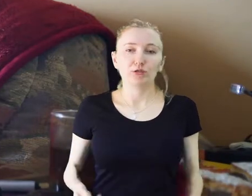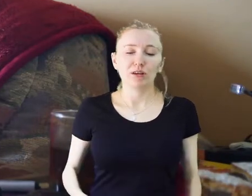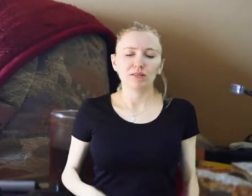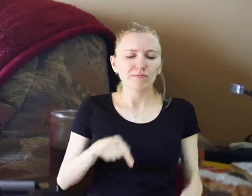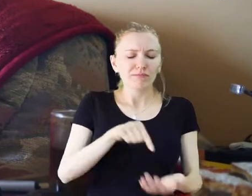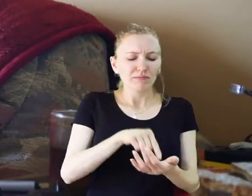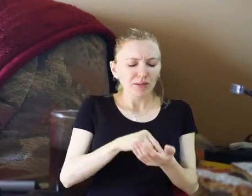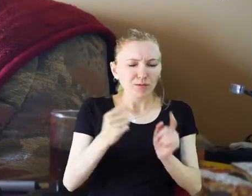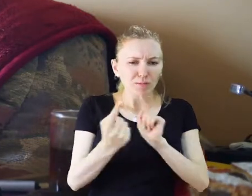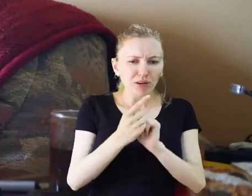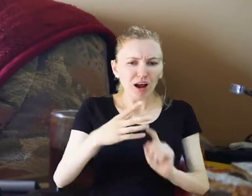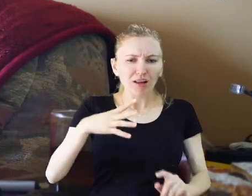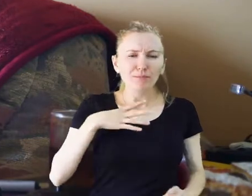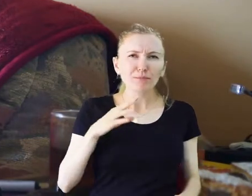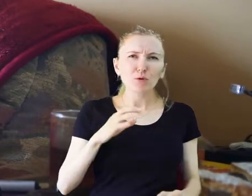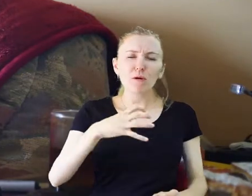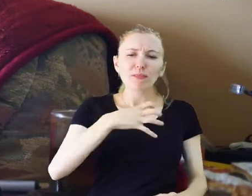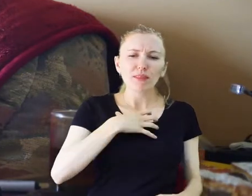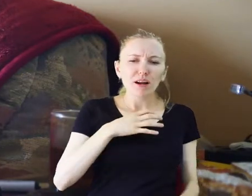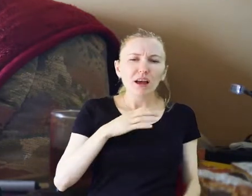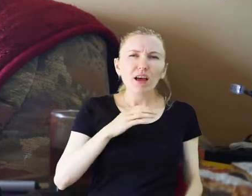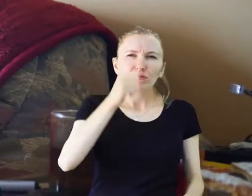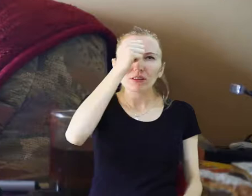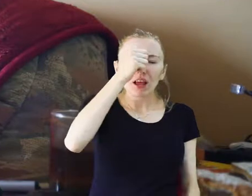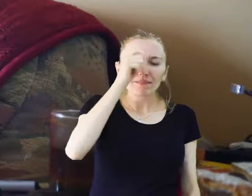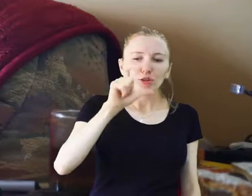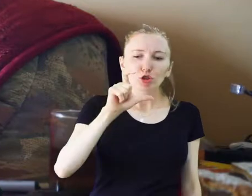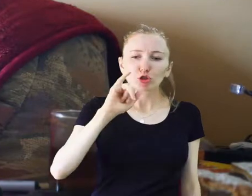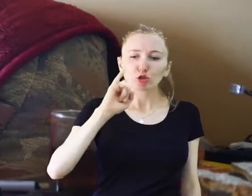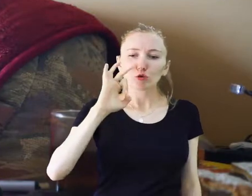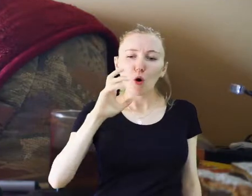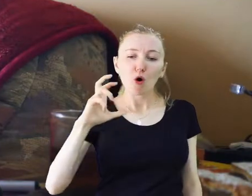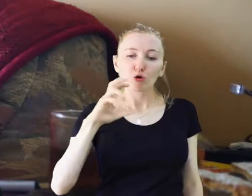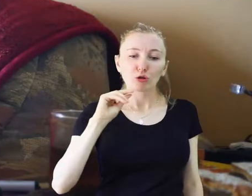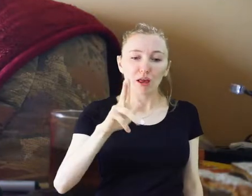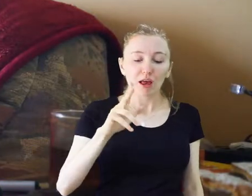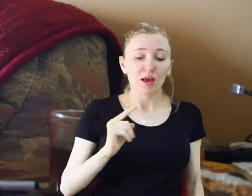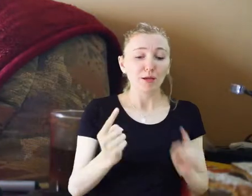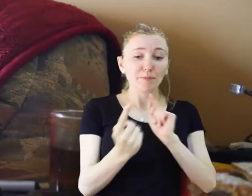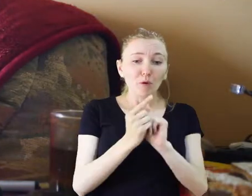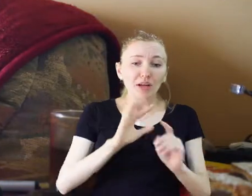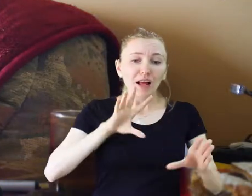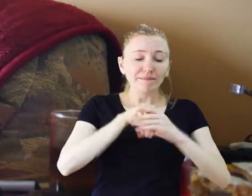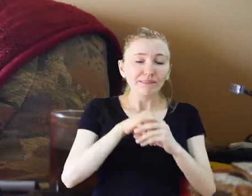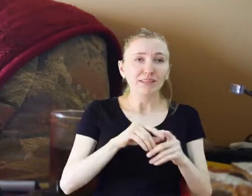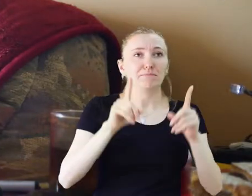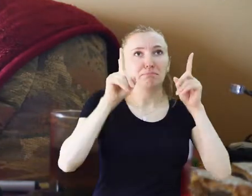a Małgośka mnie poparła. I ówczesny Wojewoda Cichocki